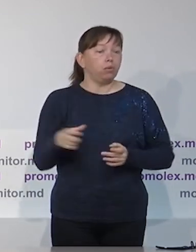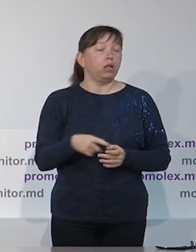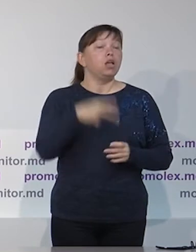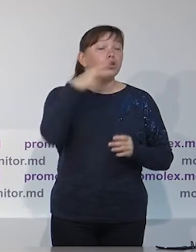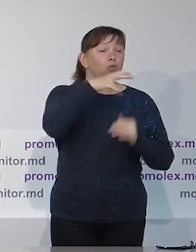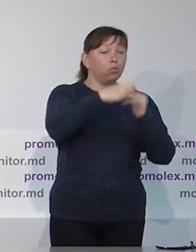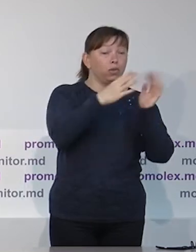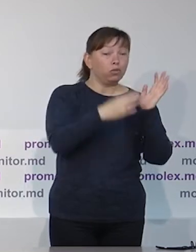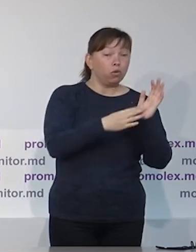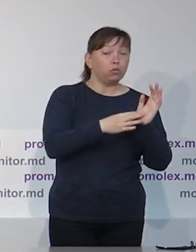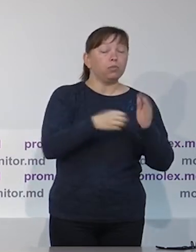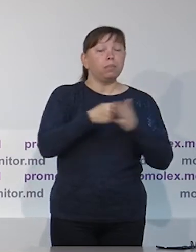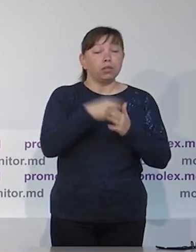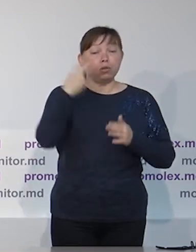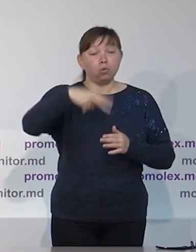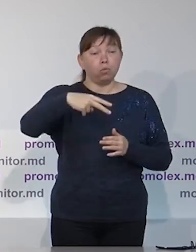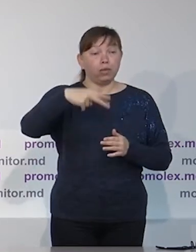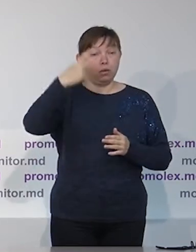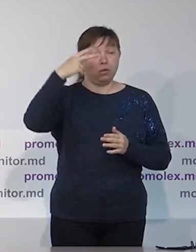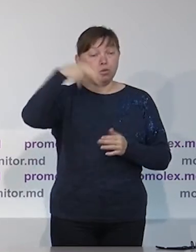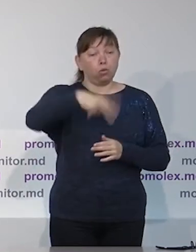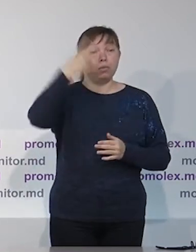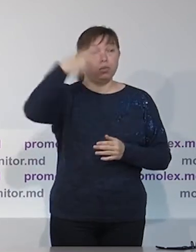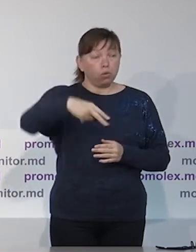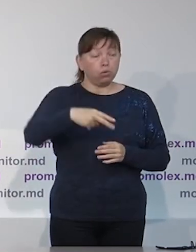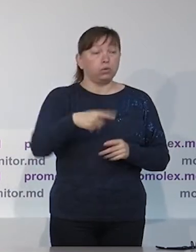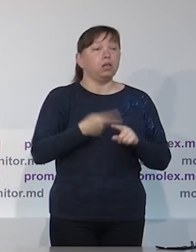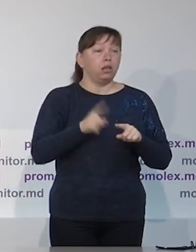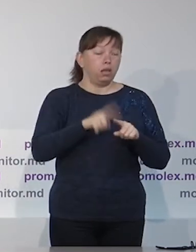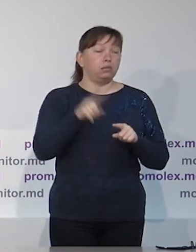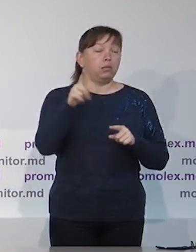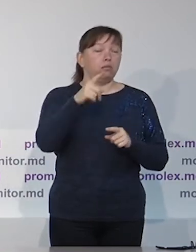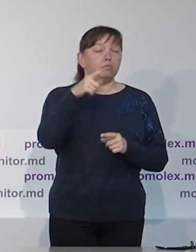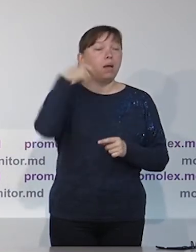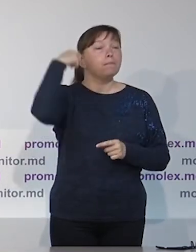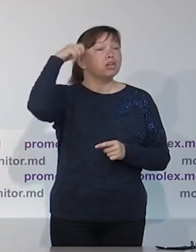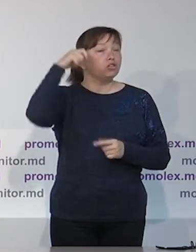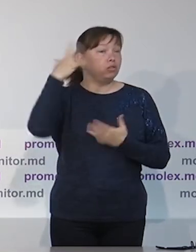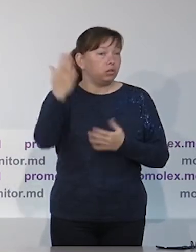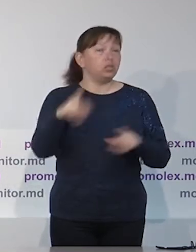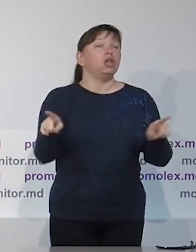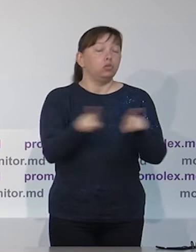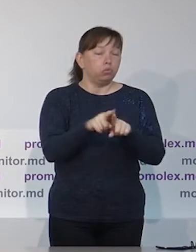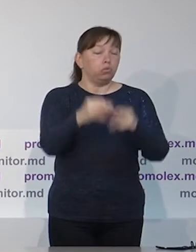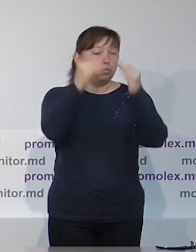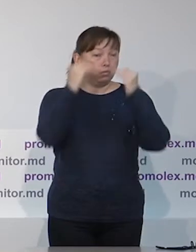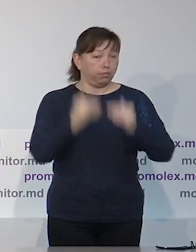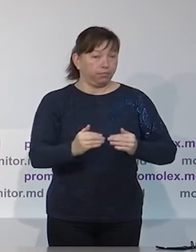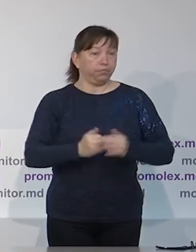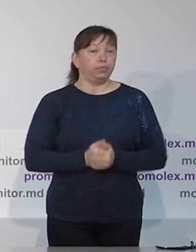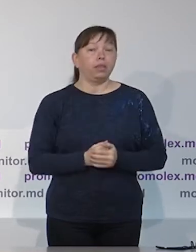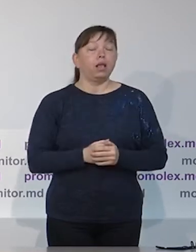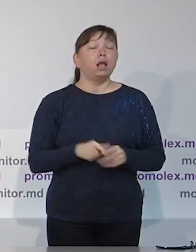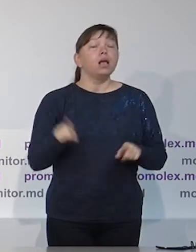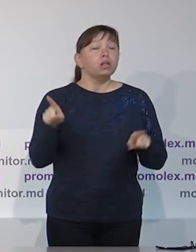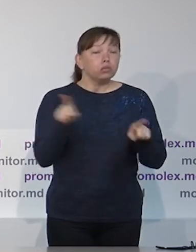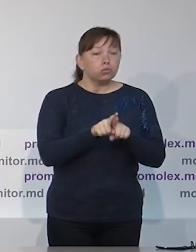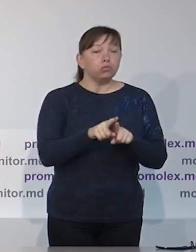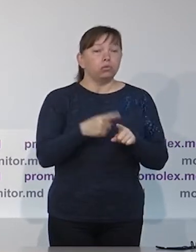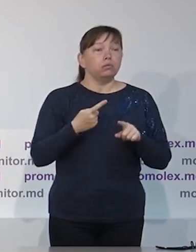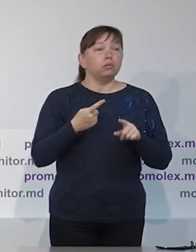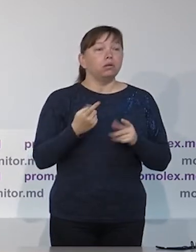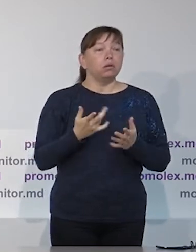годом. Такую же ситуацию мы наблюдаем и в отношении правительства Республики Молдова. Единственный институт, который